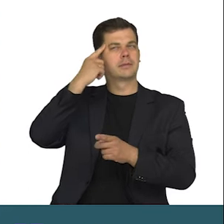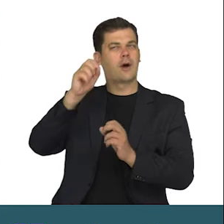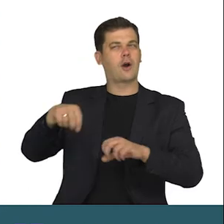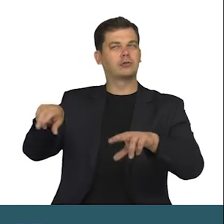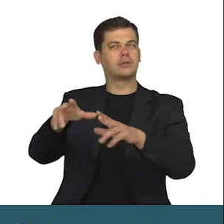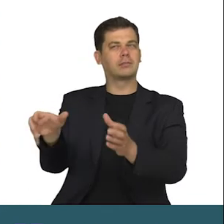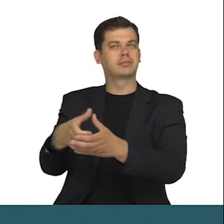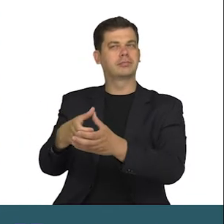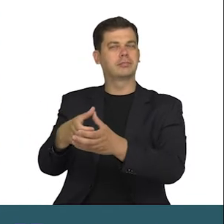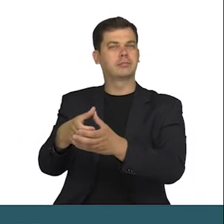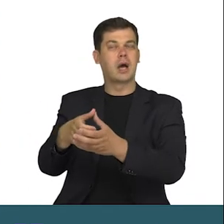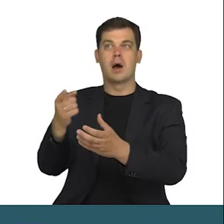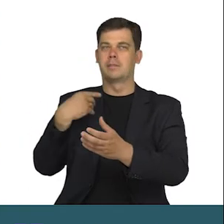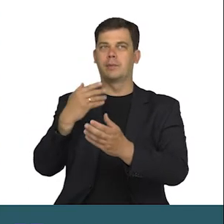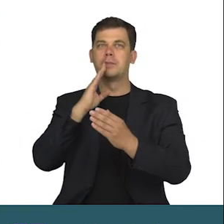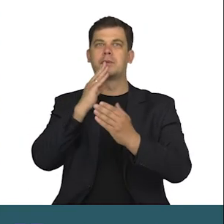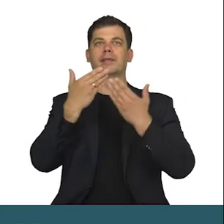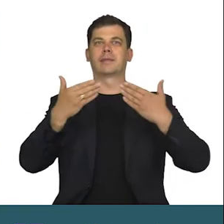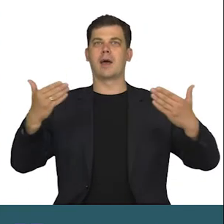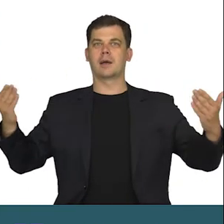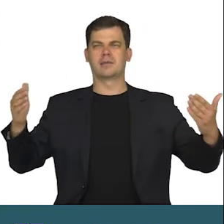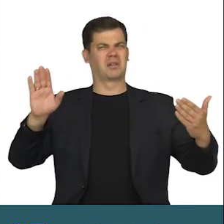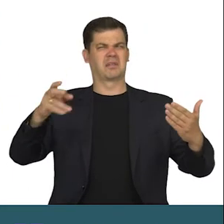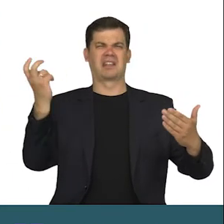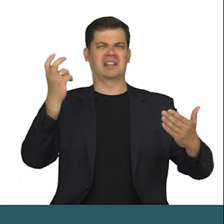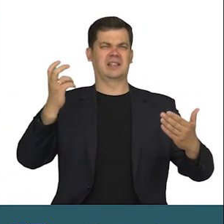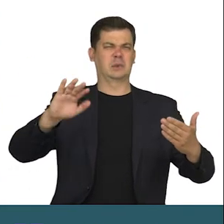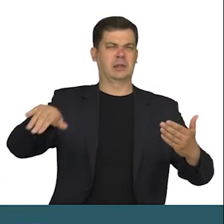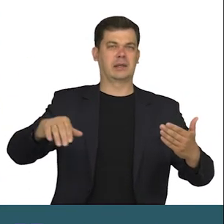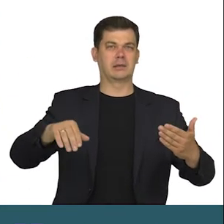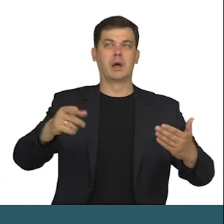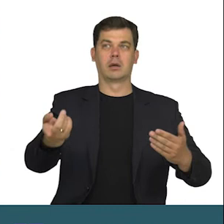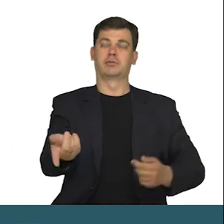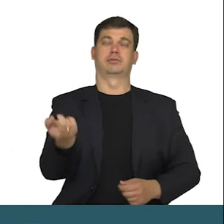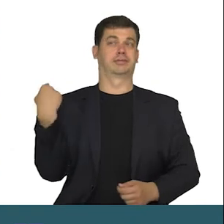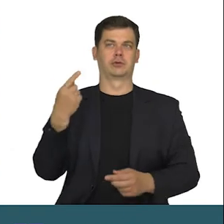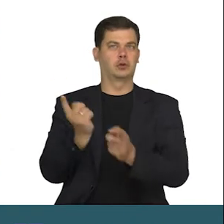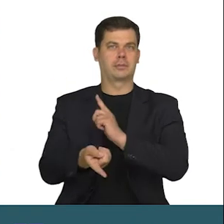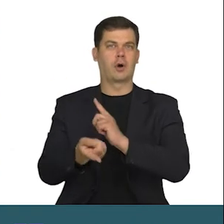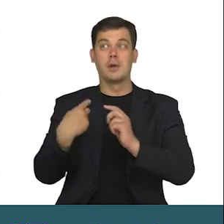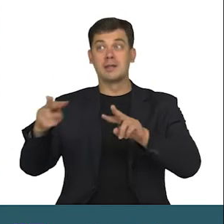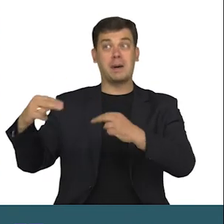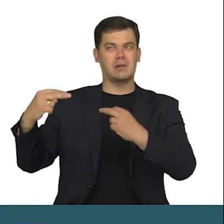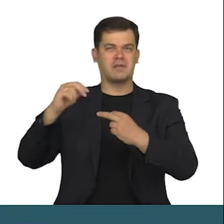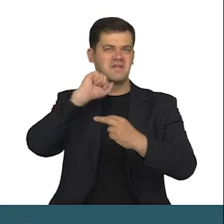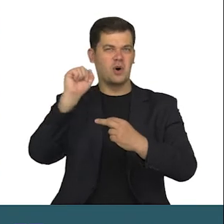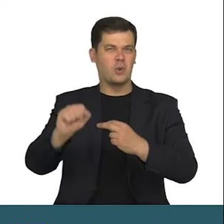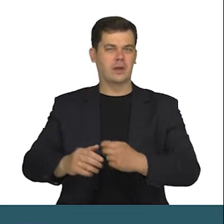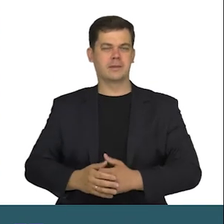uczestniczki ulicznego spektaklu oczywiście mają to w nosie. Przemieszczają się szybko, nie zwracając na mnie uwagi.